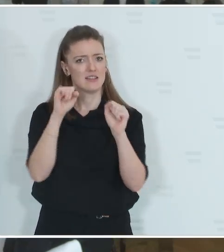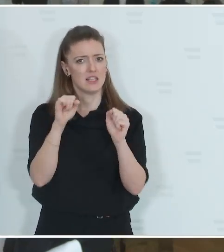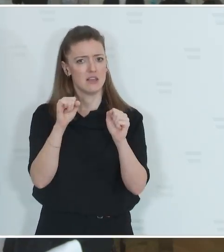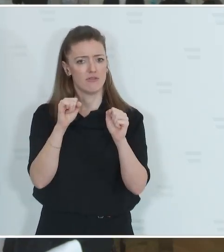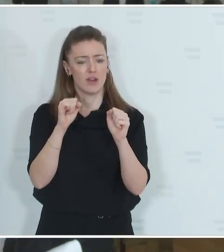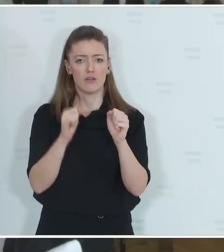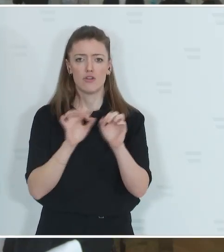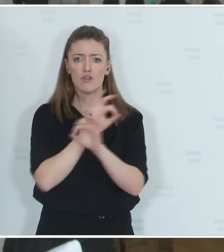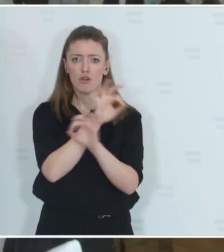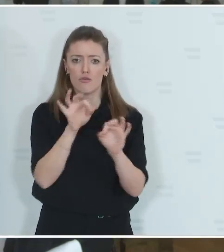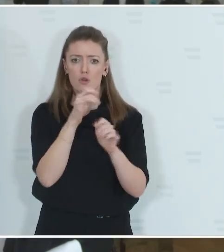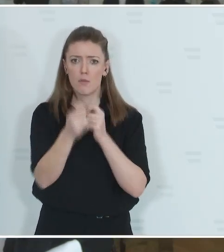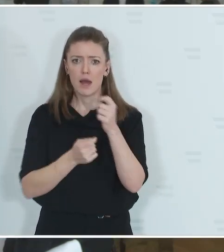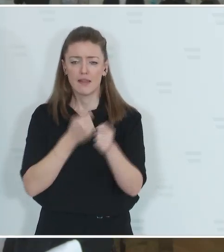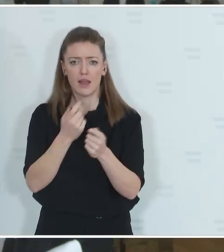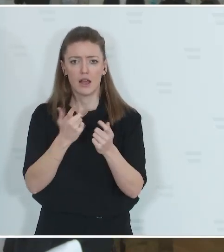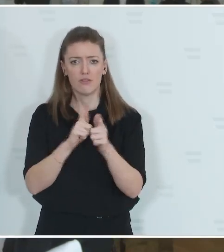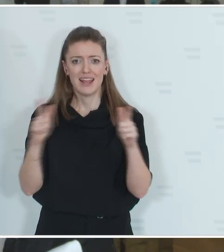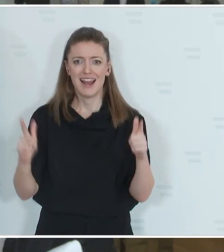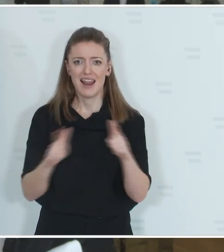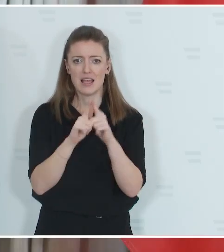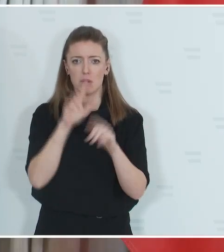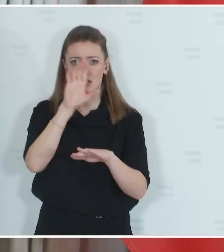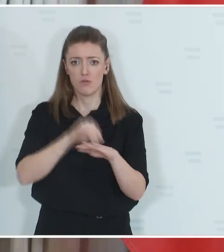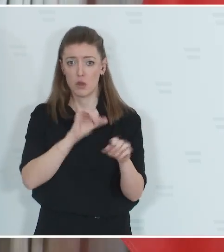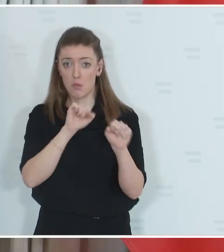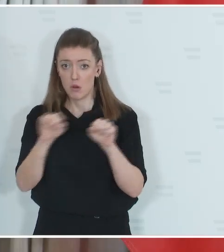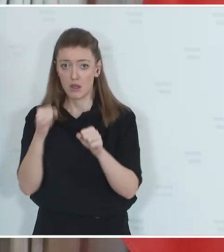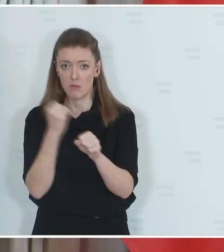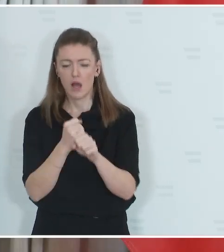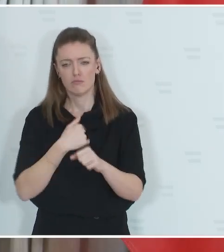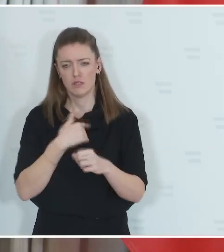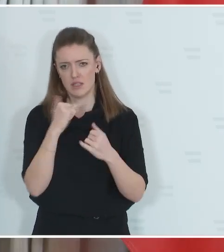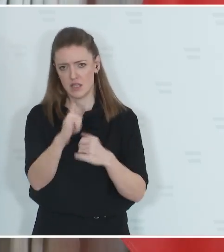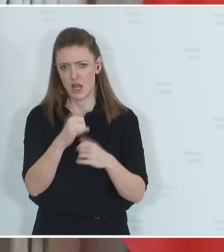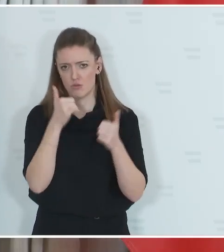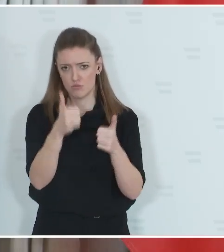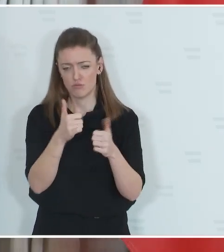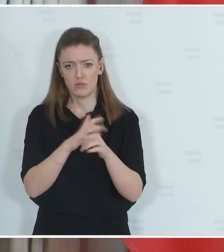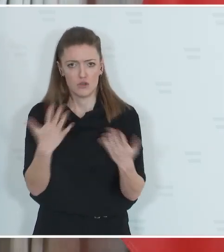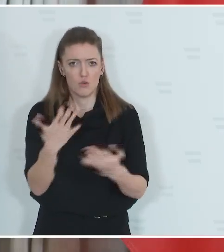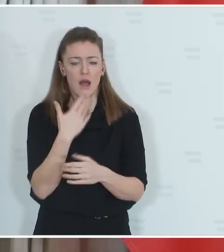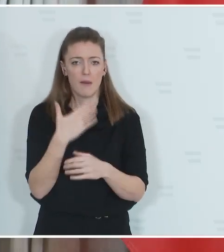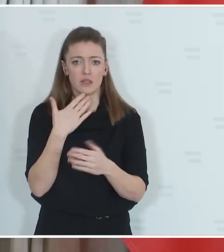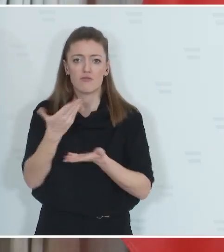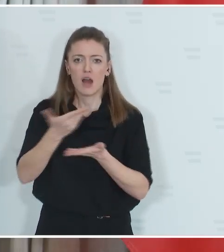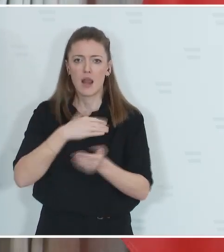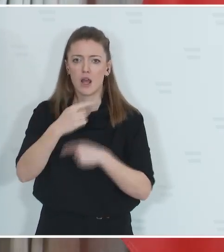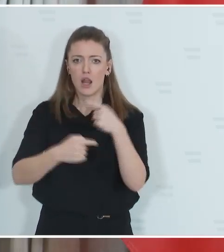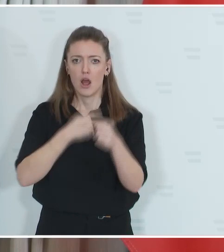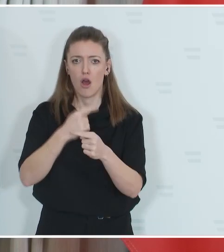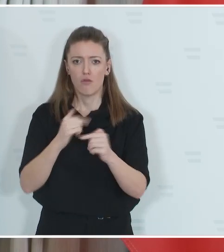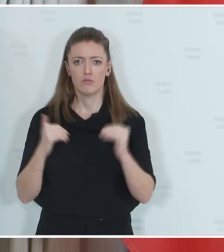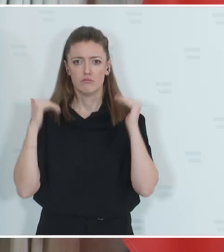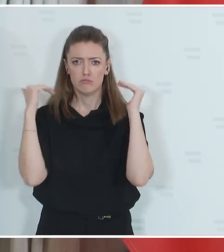einen Beitrag leistet, um leistbares Wohnen zu ermöglichen in Österreich. Und das ist die Absicht. Die Verhandlungen da zu laufen, die sind auf höchster